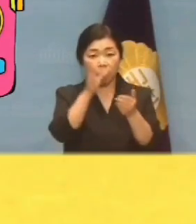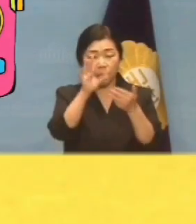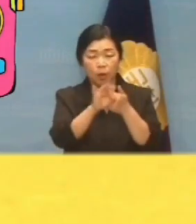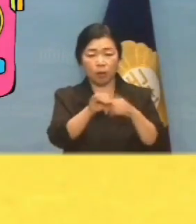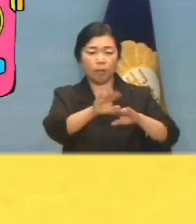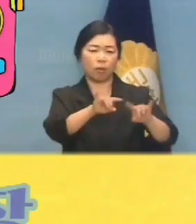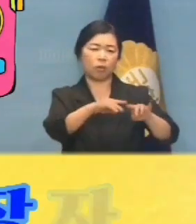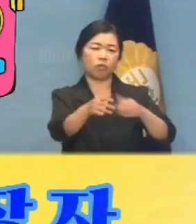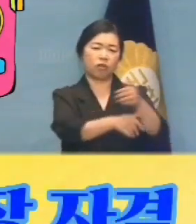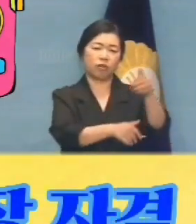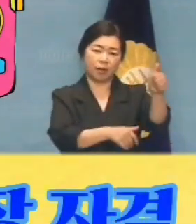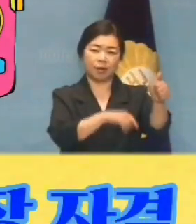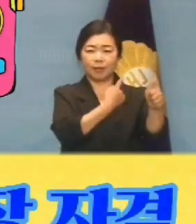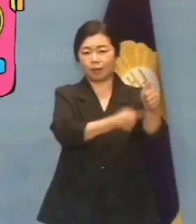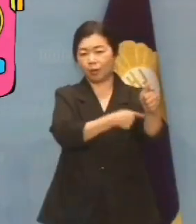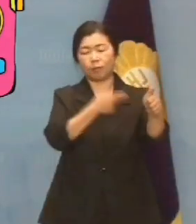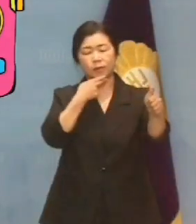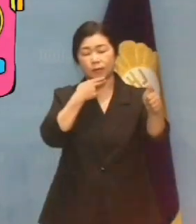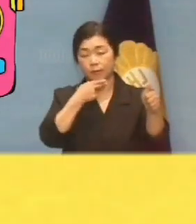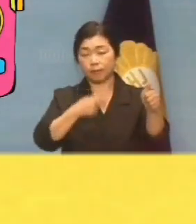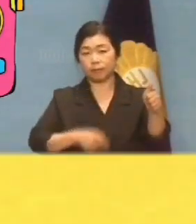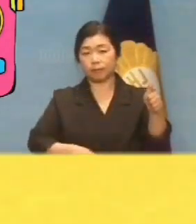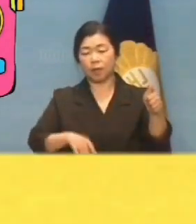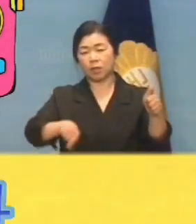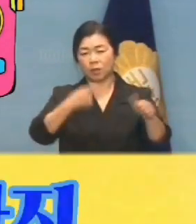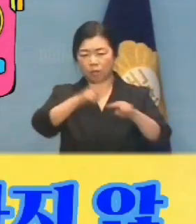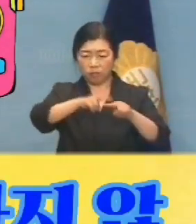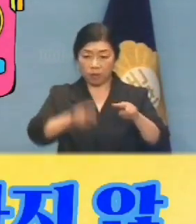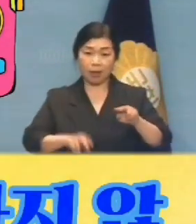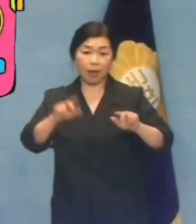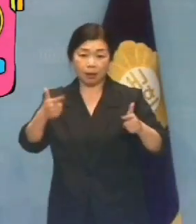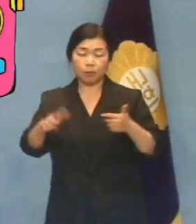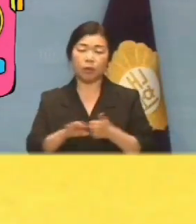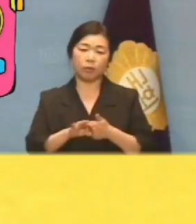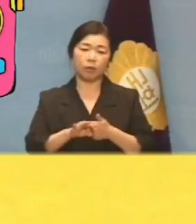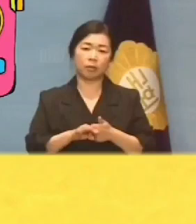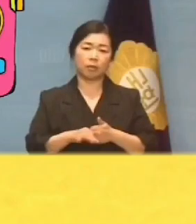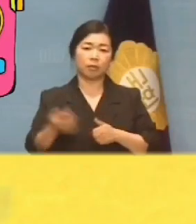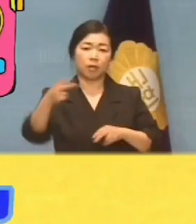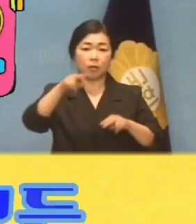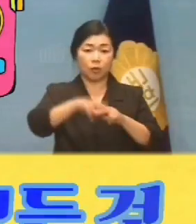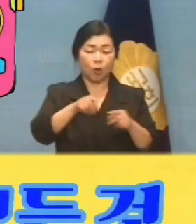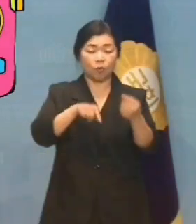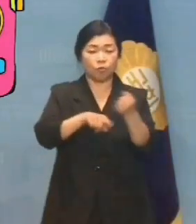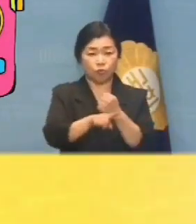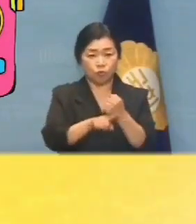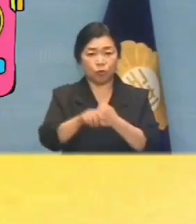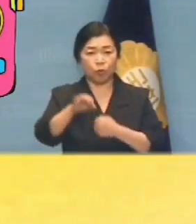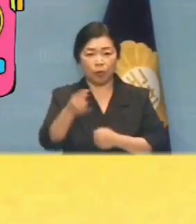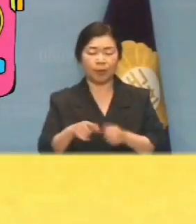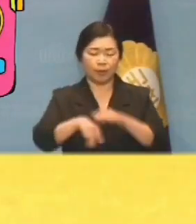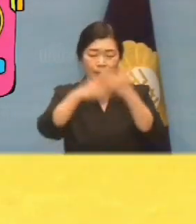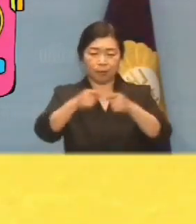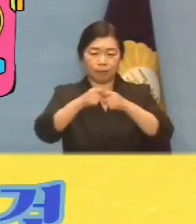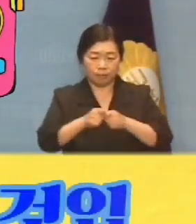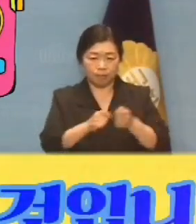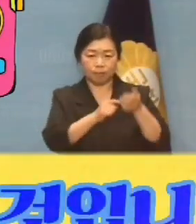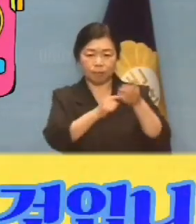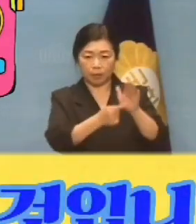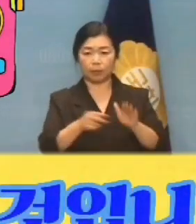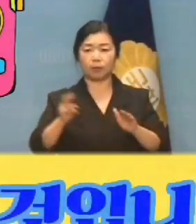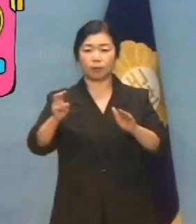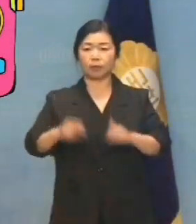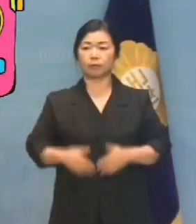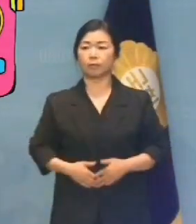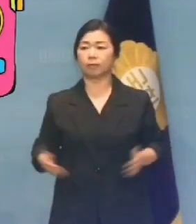방송통신위원장 자격이 없습니다. 스스로 물러나지 않는다면 충분해서 모든 것이 낱낱이 밝혀질